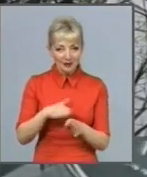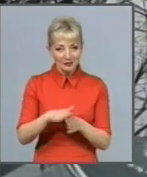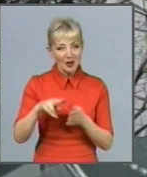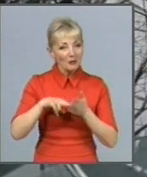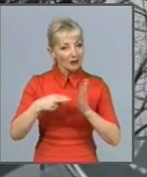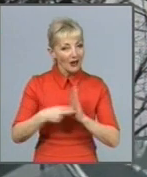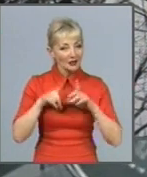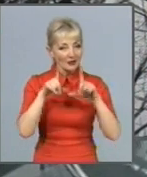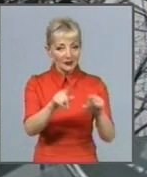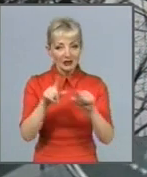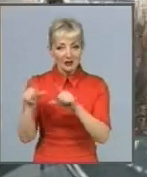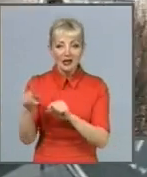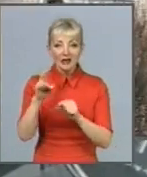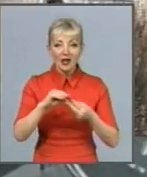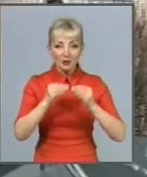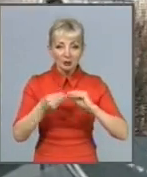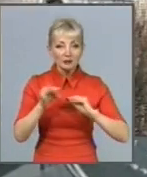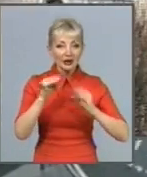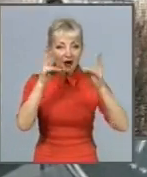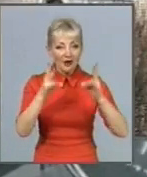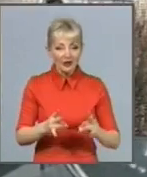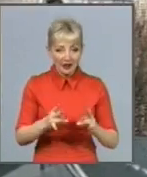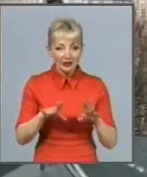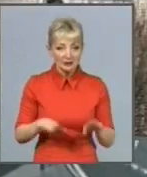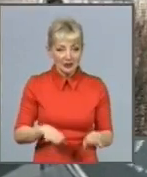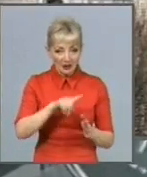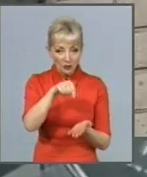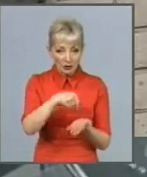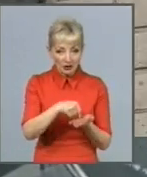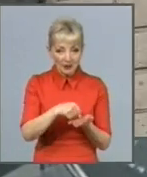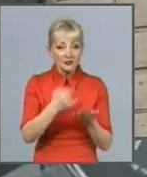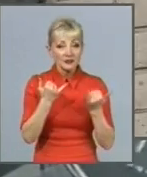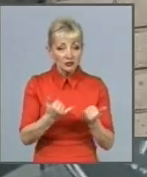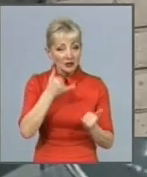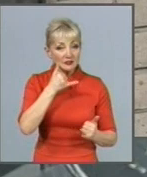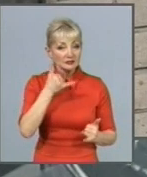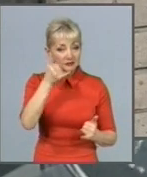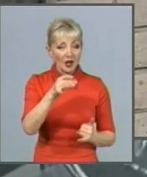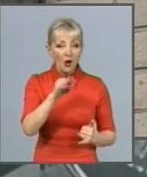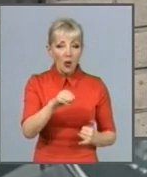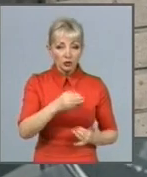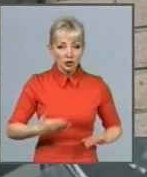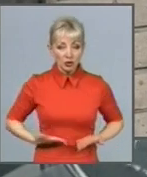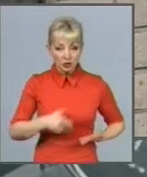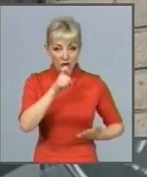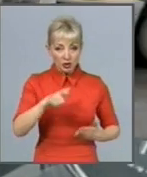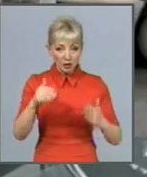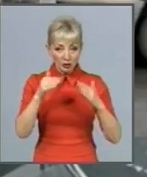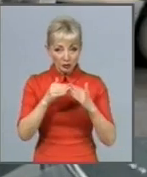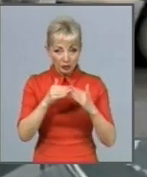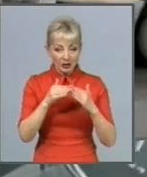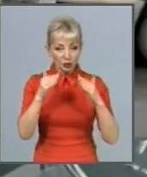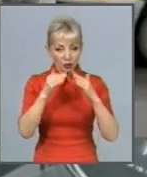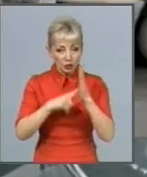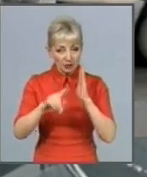проблемні та аварійні об'єкти міста. Так надійшло чергове звернення від мешканців будинку 65-51 по